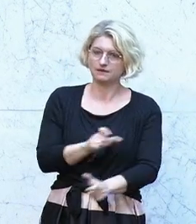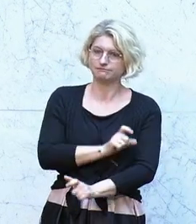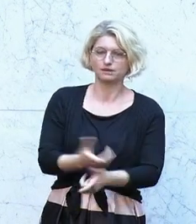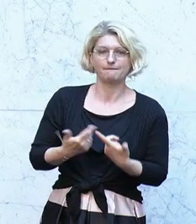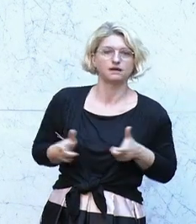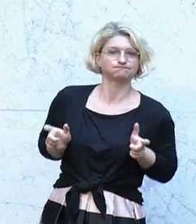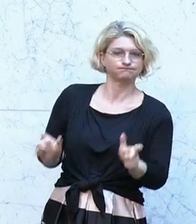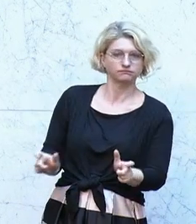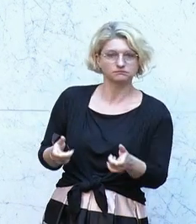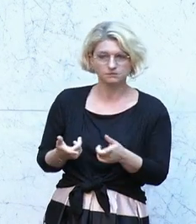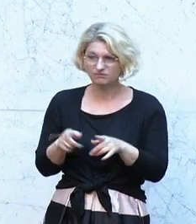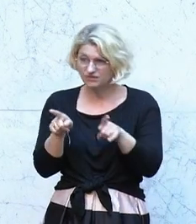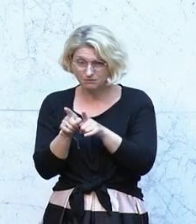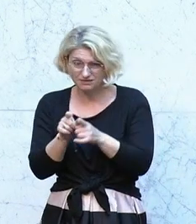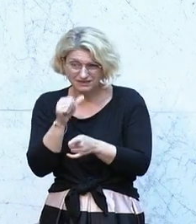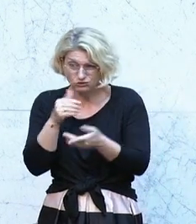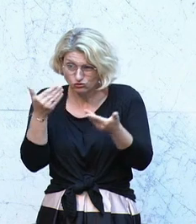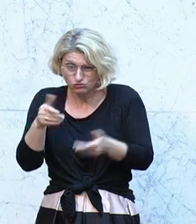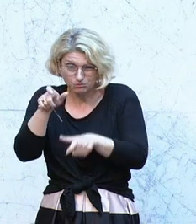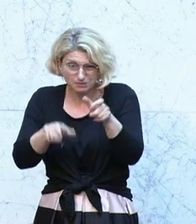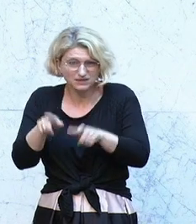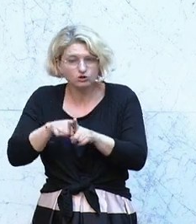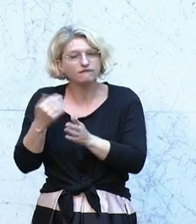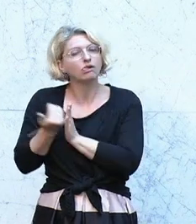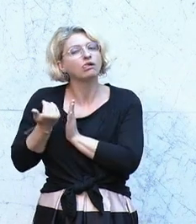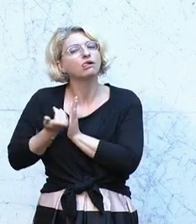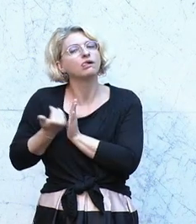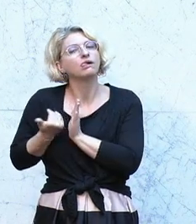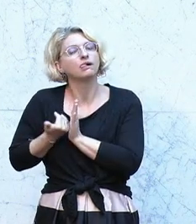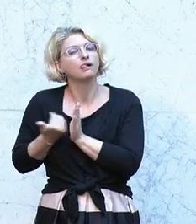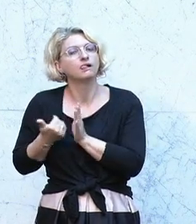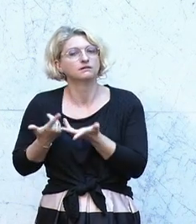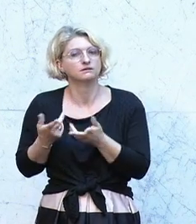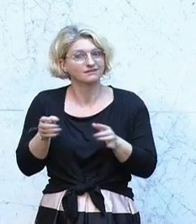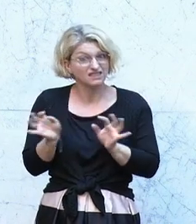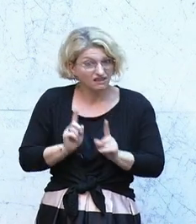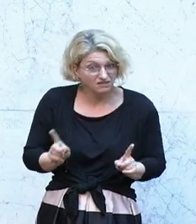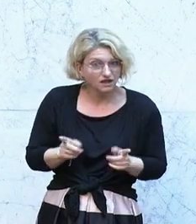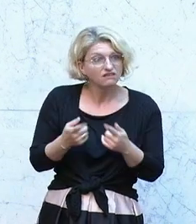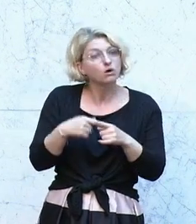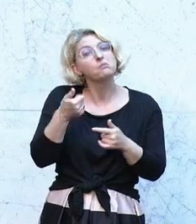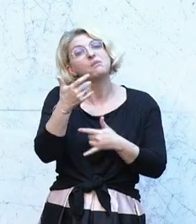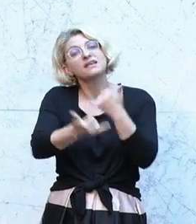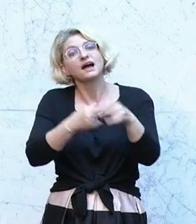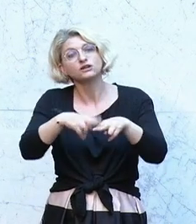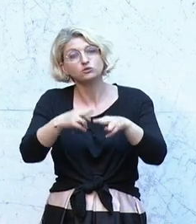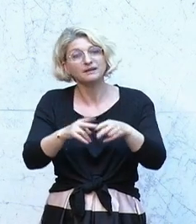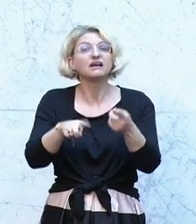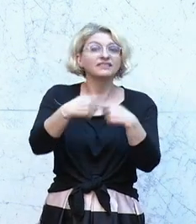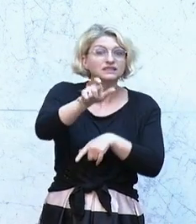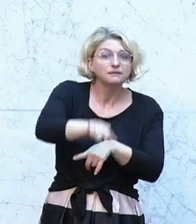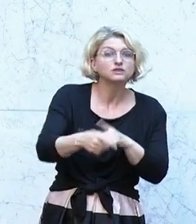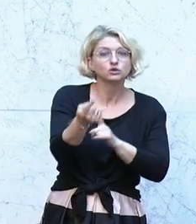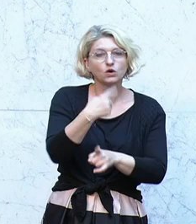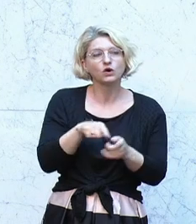Hüttenspieler aller Benko. Sonst kommt doch in den nächsten Jahren der nächste Umsäge und baut die nächsten Luftschlösser. Es ist die